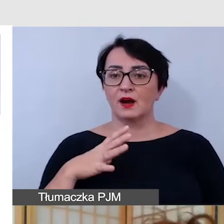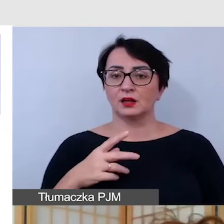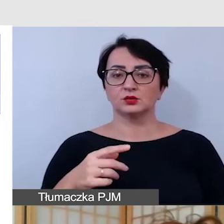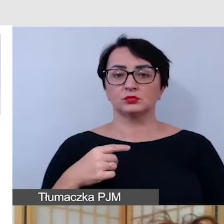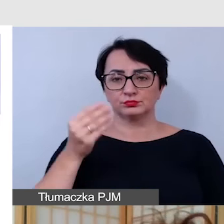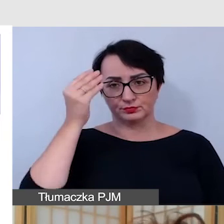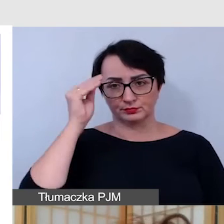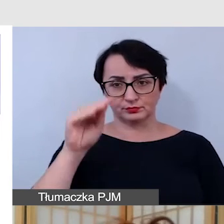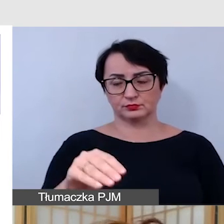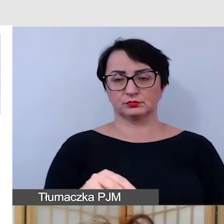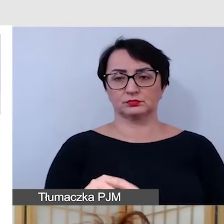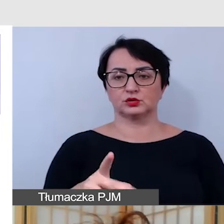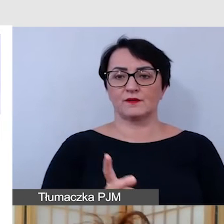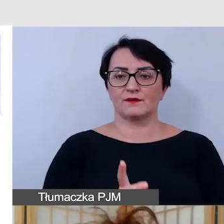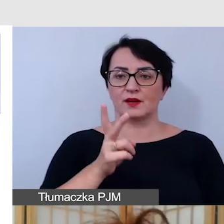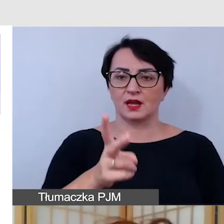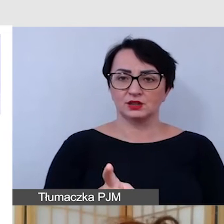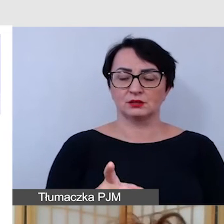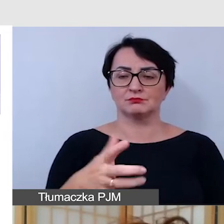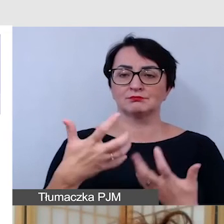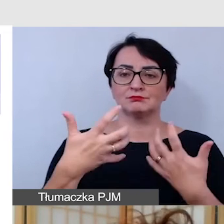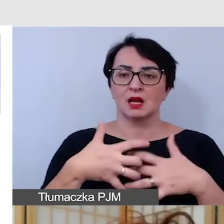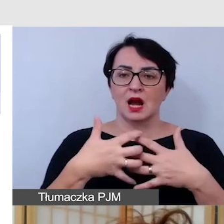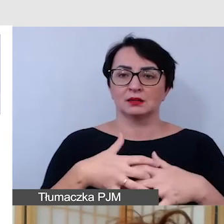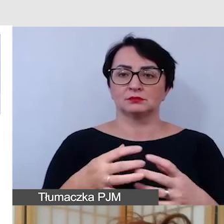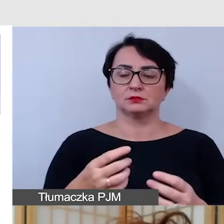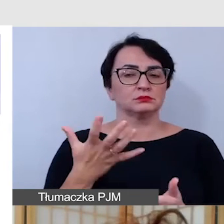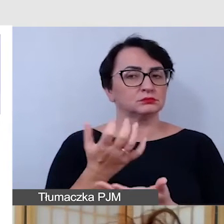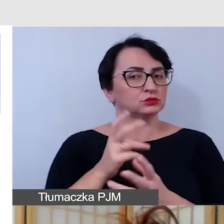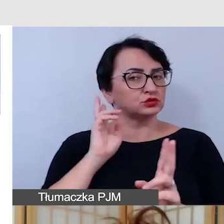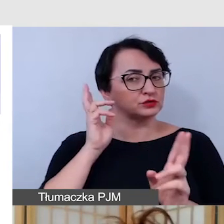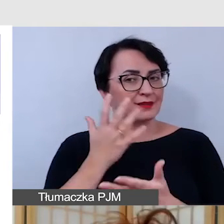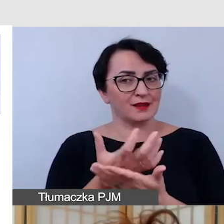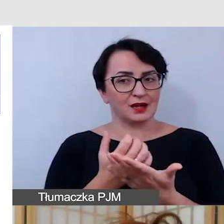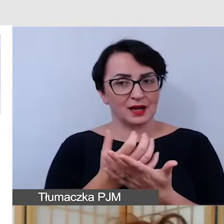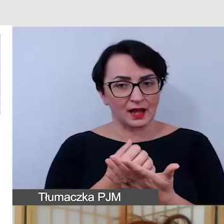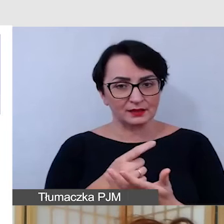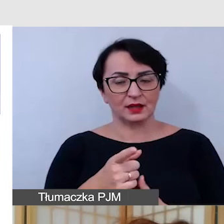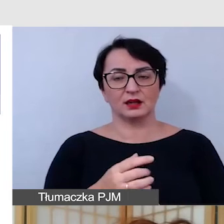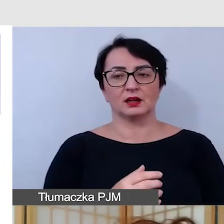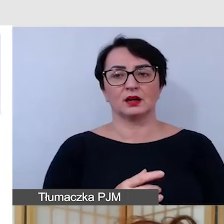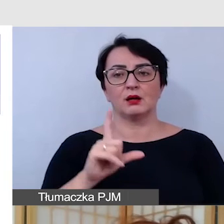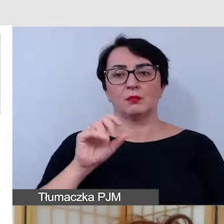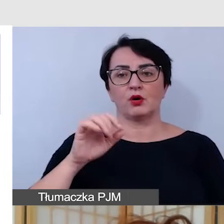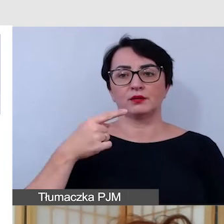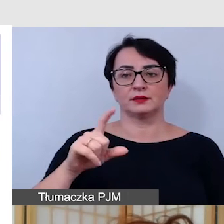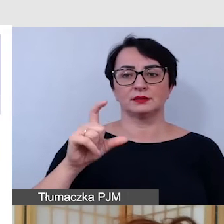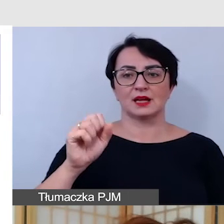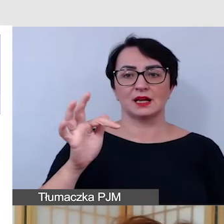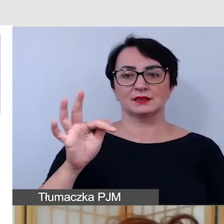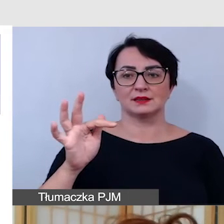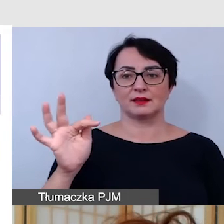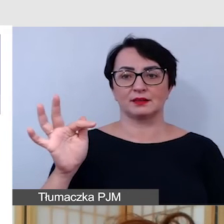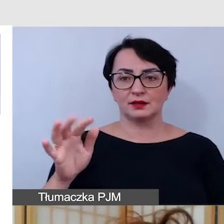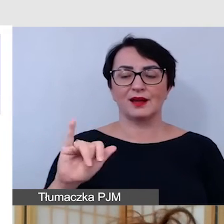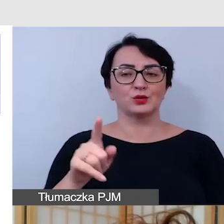osobie, że wchodzi na przykład na mechanizm odtwarzania tego nagrania w formie jakiegoś podcastu i na przykład jak